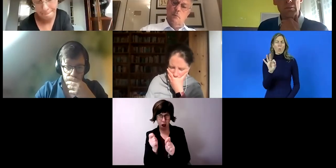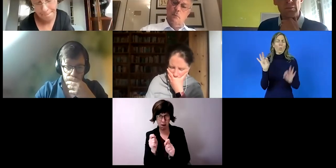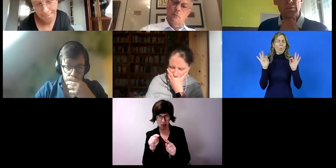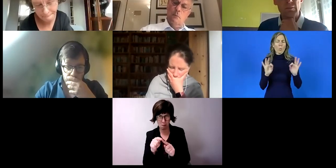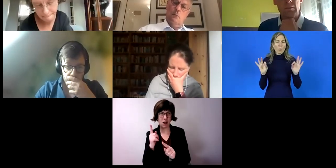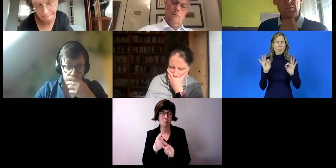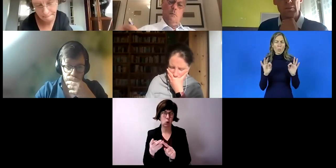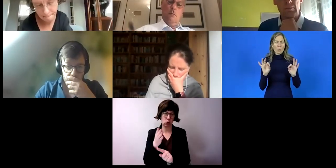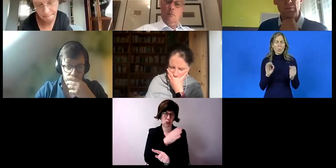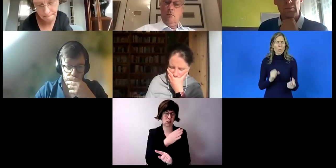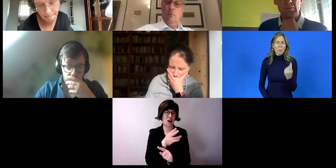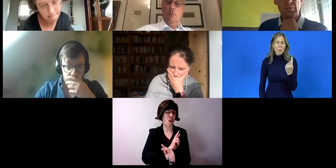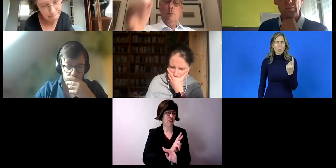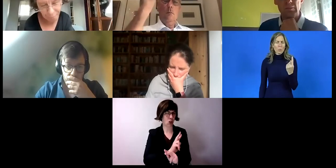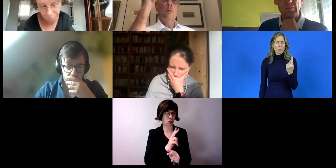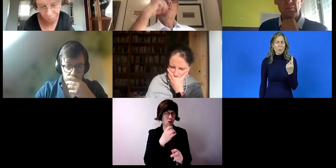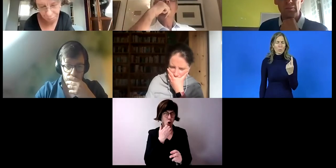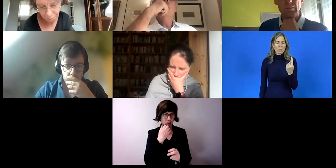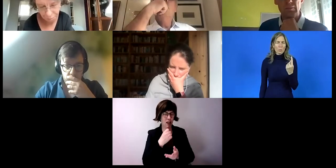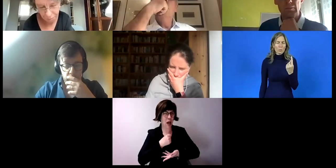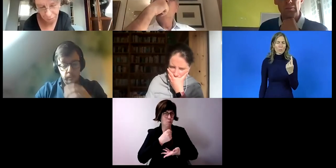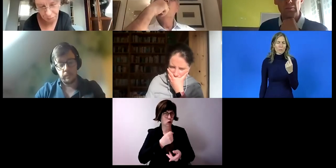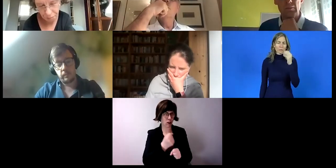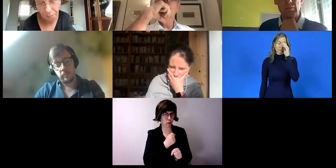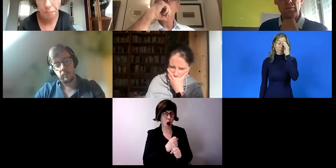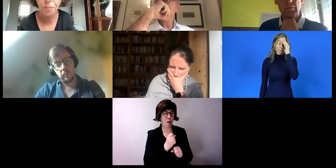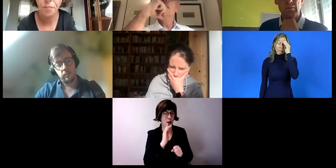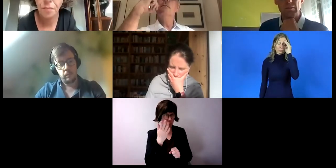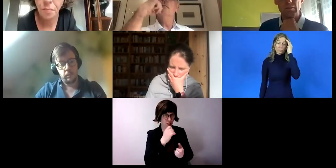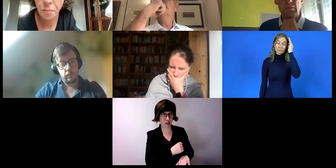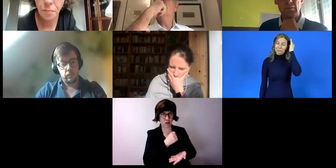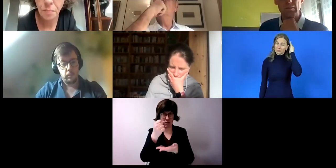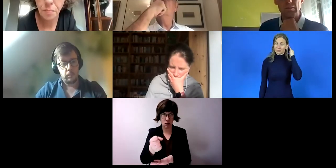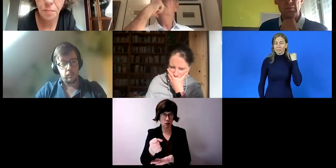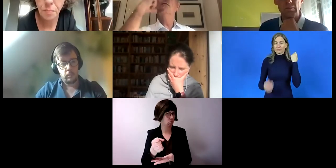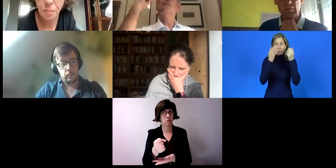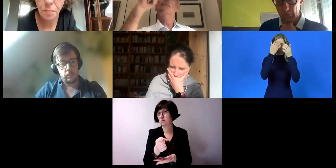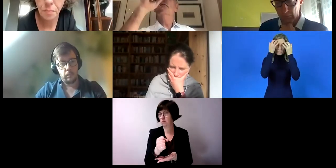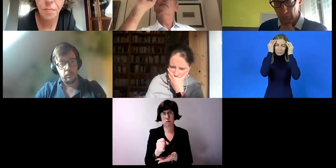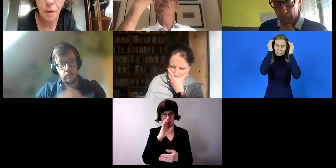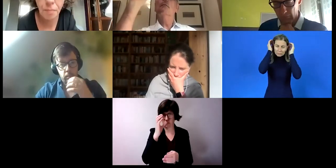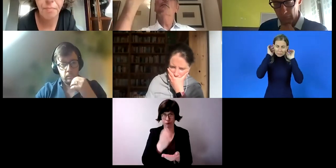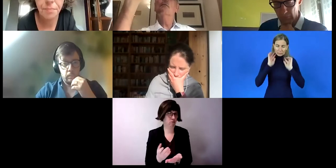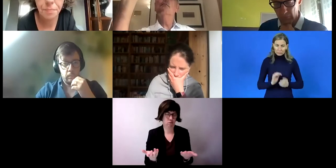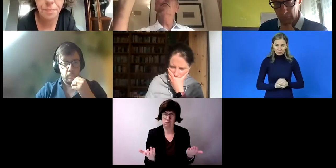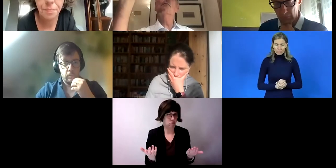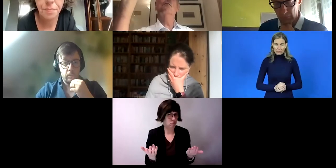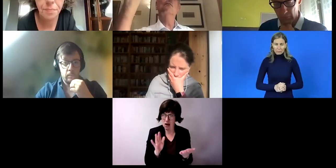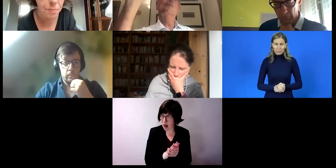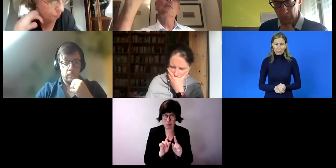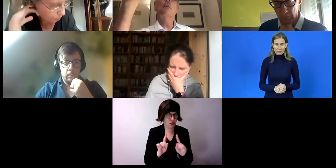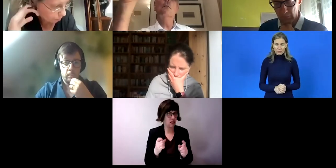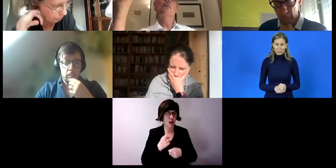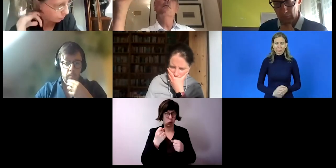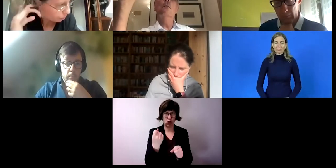und Werkstätte und leider ist aber die Hoffnung bisher nicht erfüllt worden im Sinne von Budget für